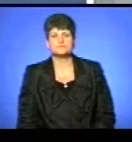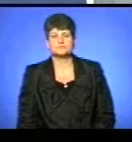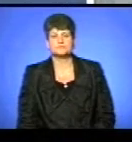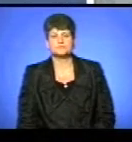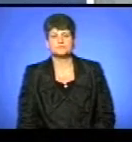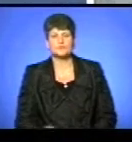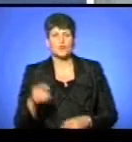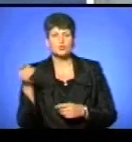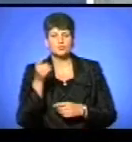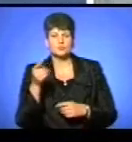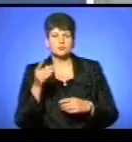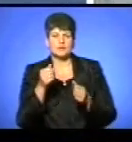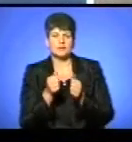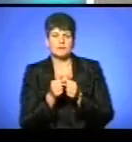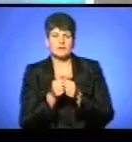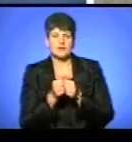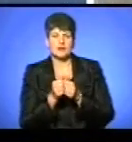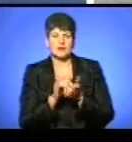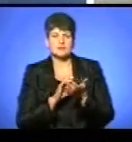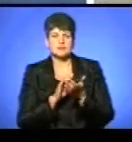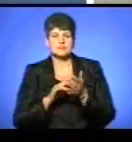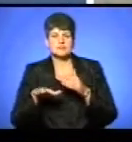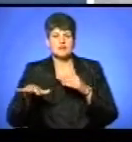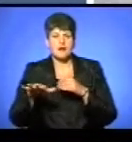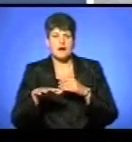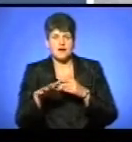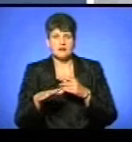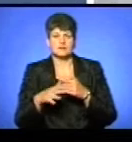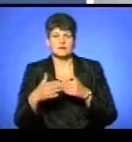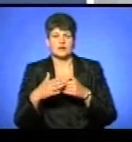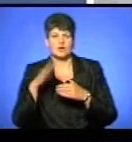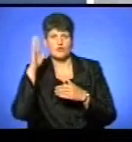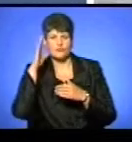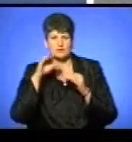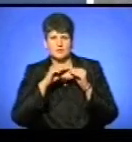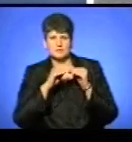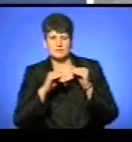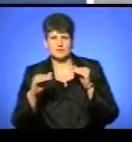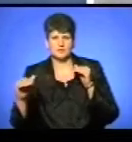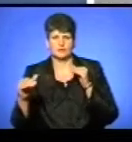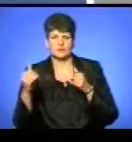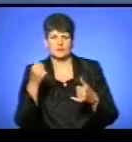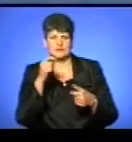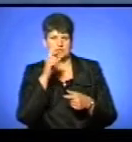У Тернополі на ставі біля циганки втретє за два тижні поблизу берега вода покривається плівкою з нафтопродуктів.